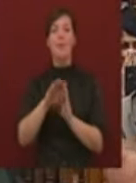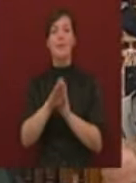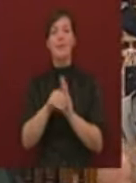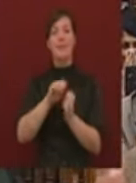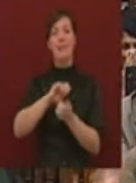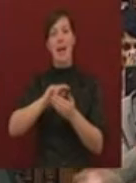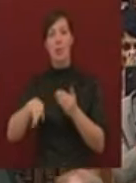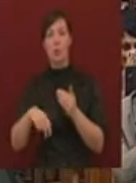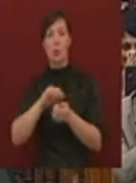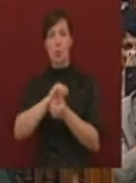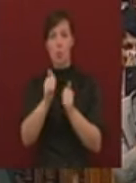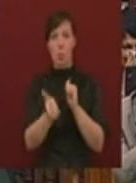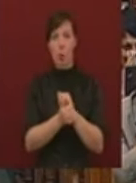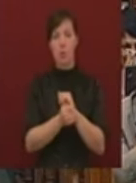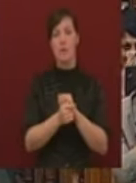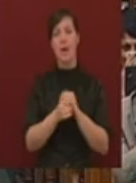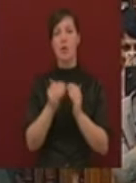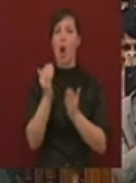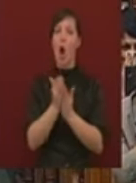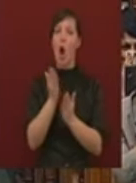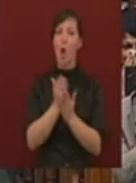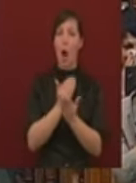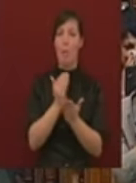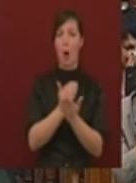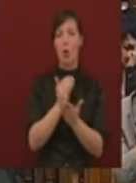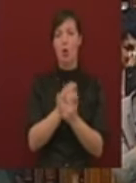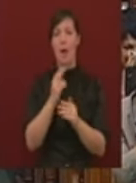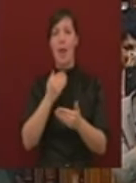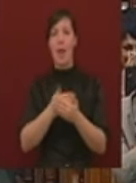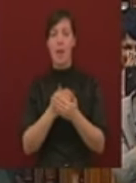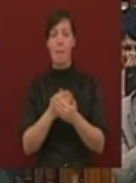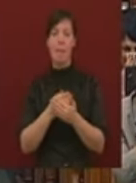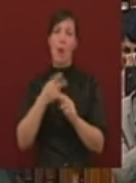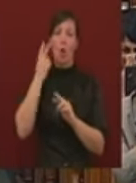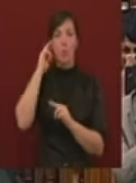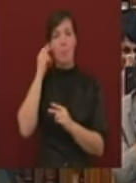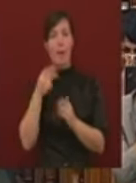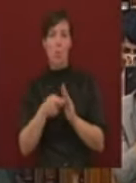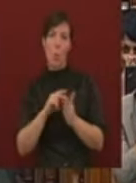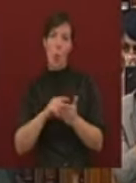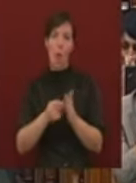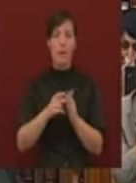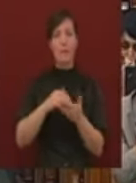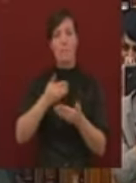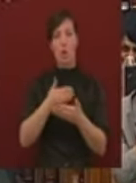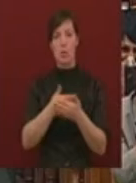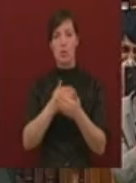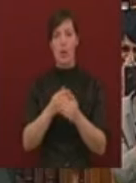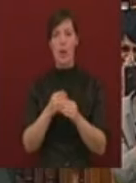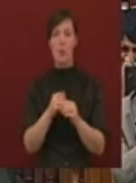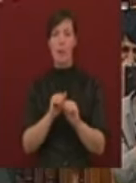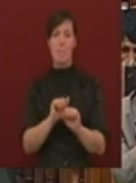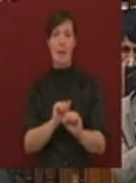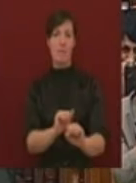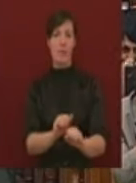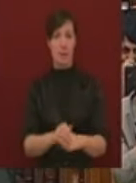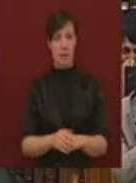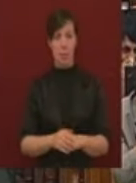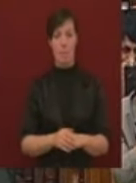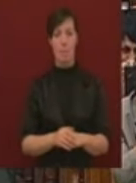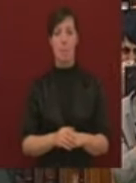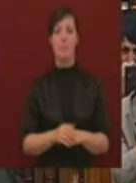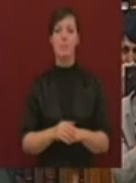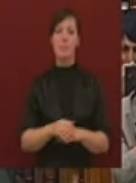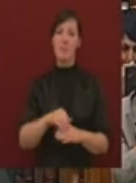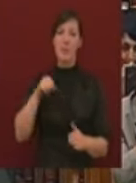spekulatív kapitalizmus megfékezésére. Van esély arra, hogy a spekulatív gazdaság megfékezésére kemény